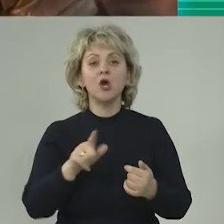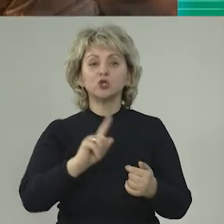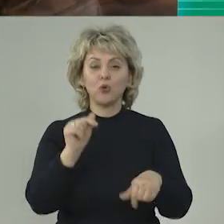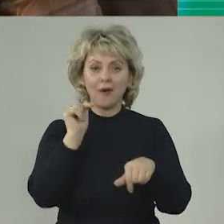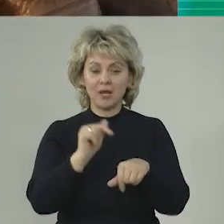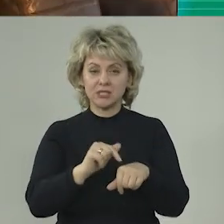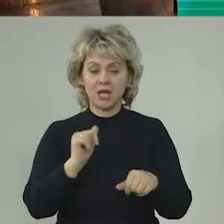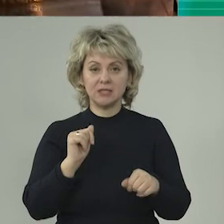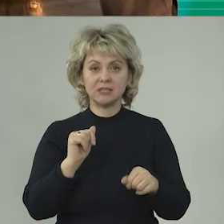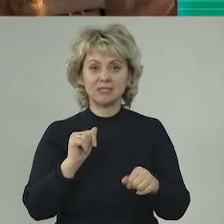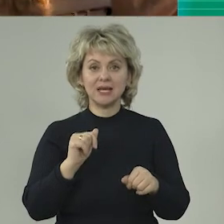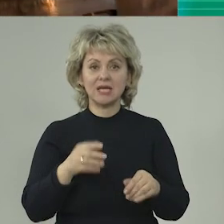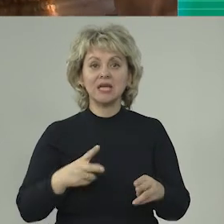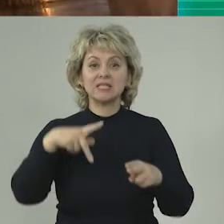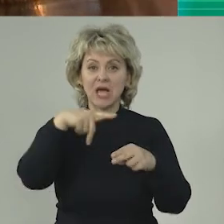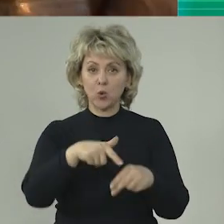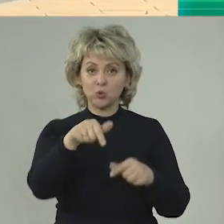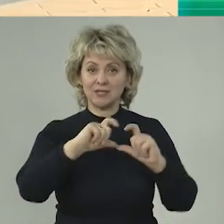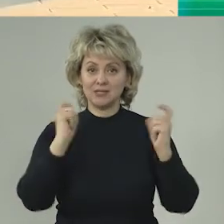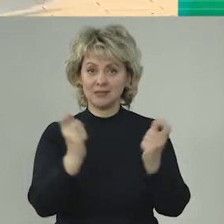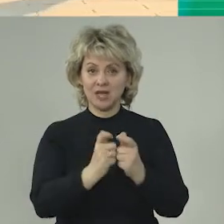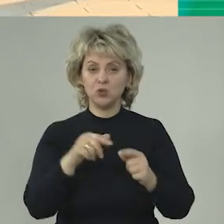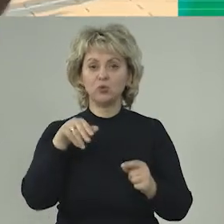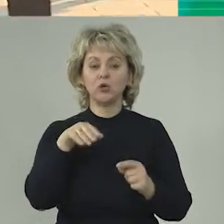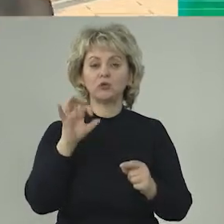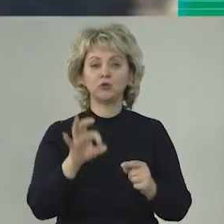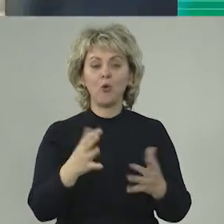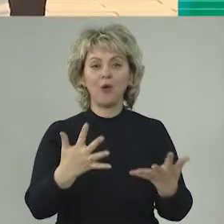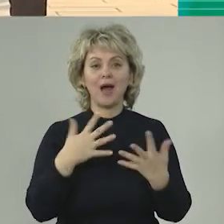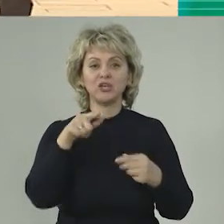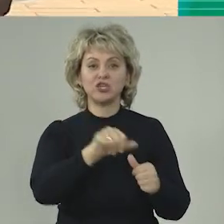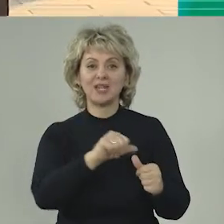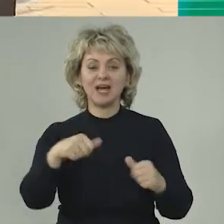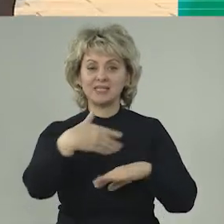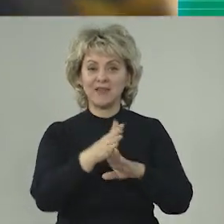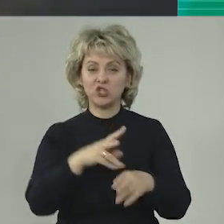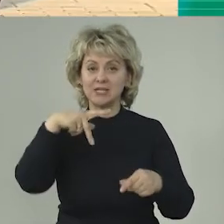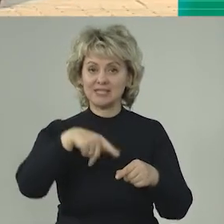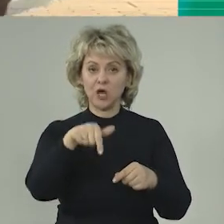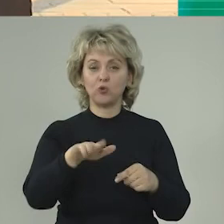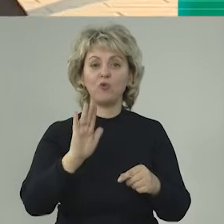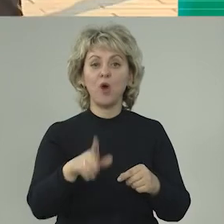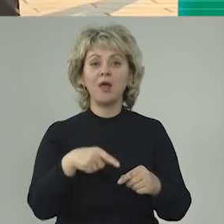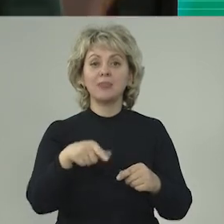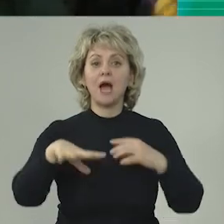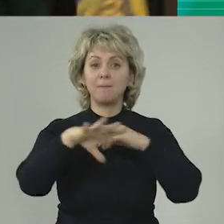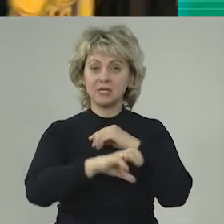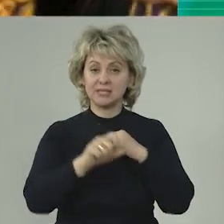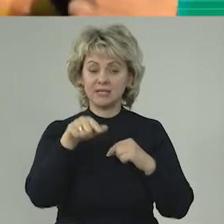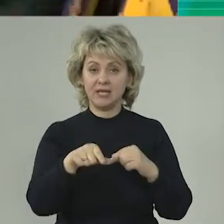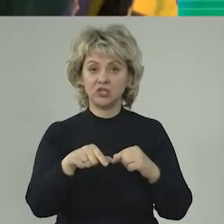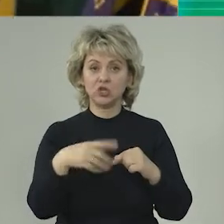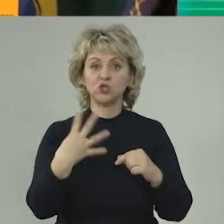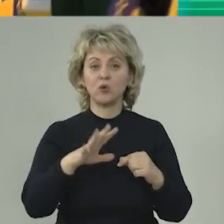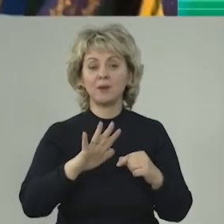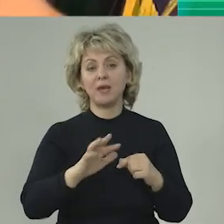Что касается загрузки стадиона, то, конечно, основная часть загрузки приходится на последние